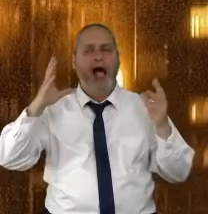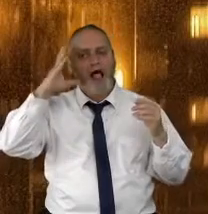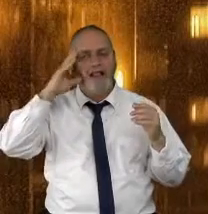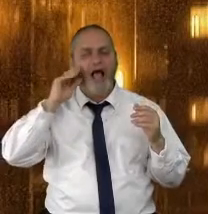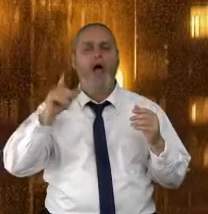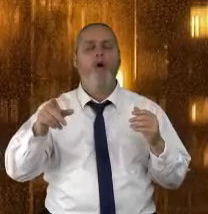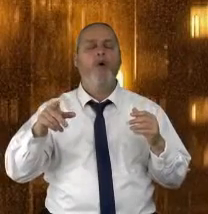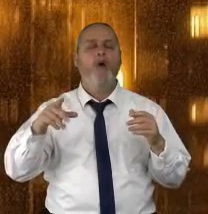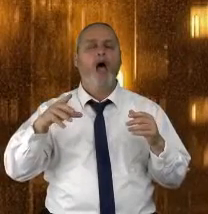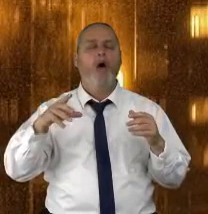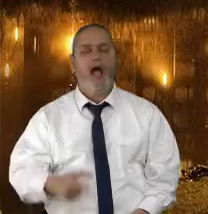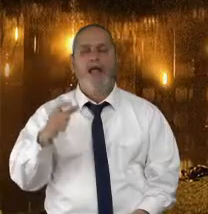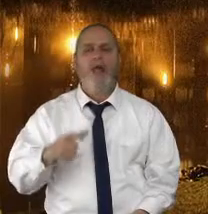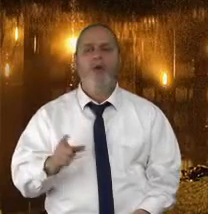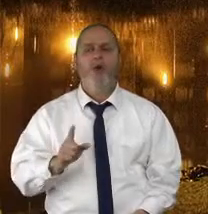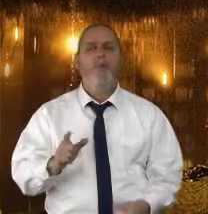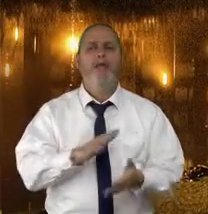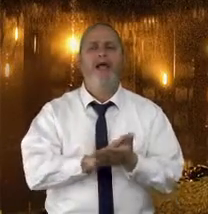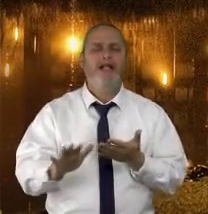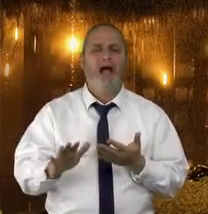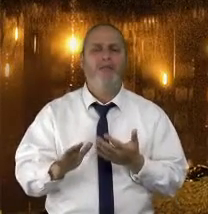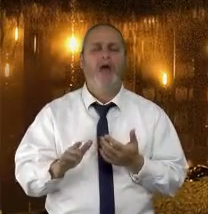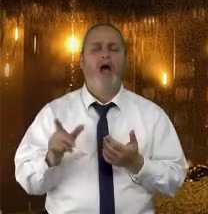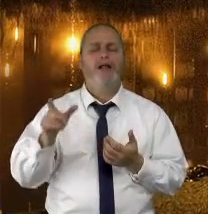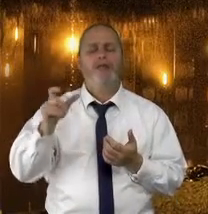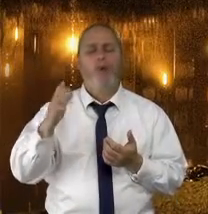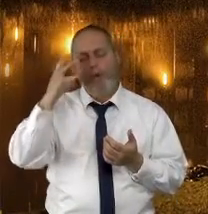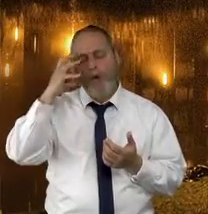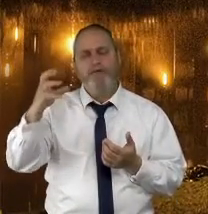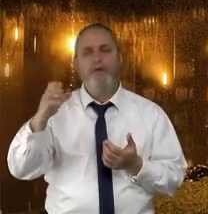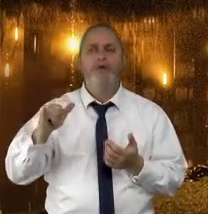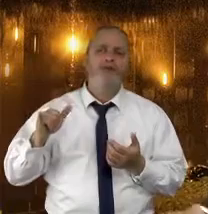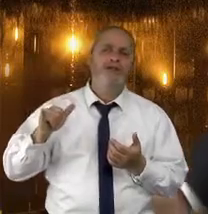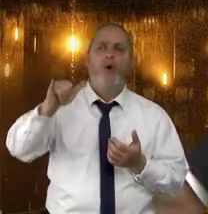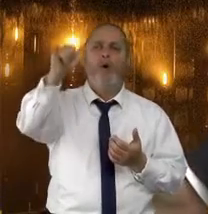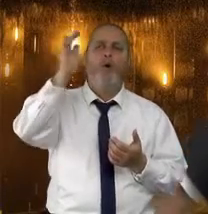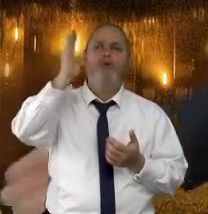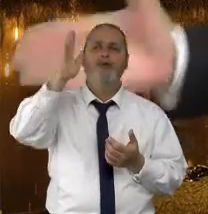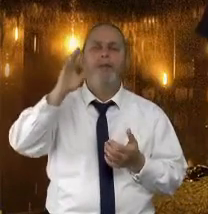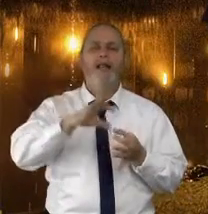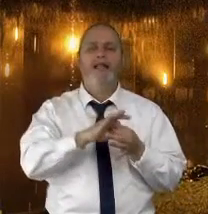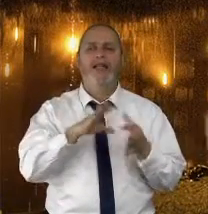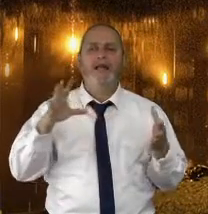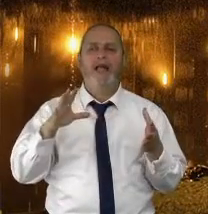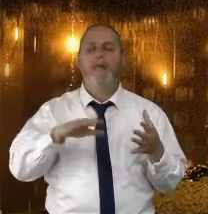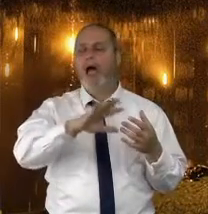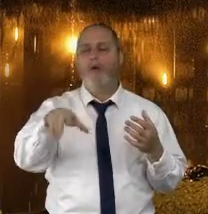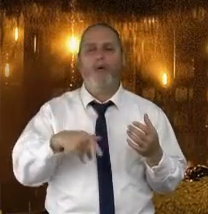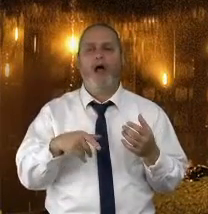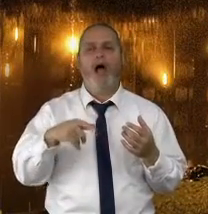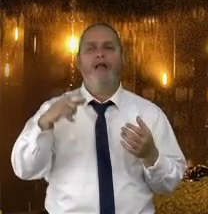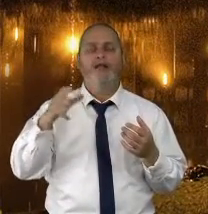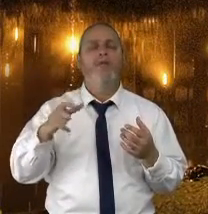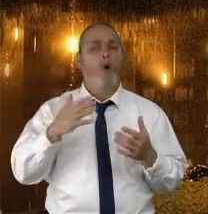האדם הזה מאבד חדוות יצירה. לא לחינם, אנשים אוהבים כל כך תיסעות לחוץ לארץ להתנתק מהכל.